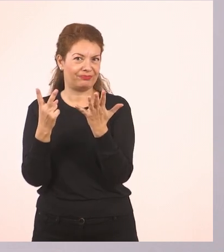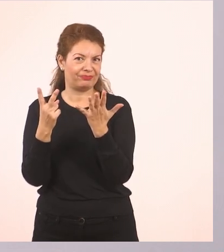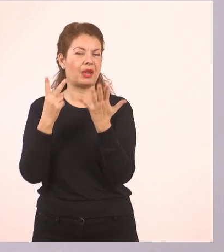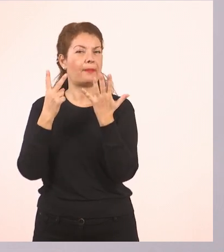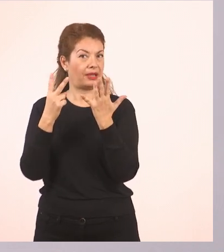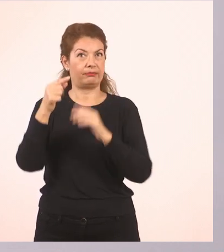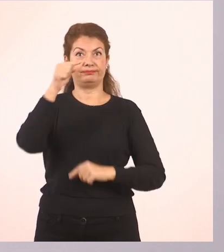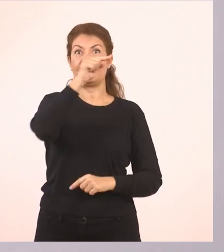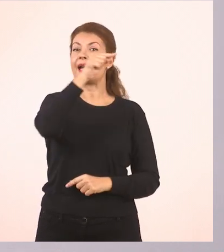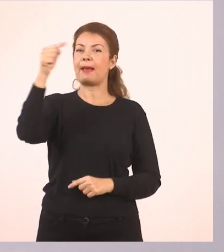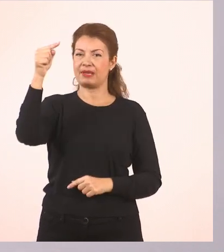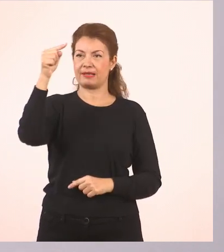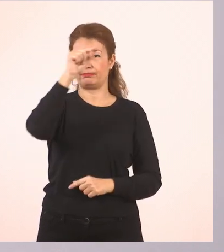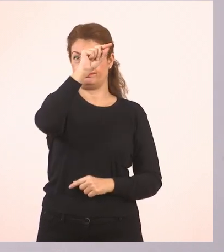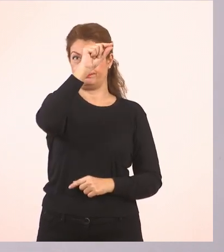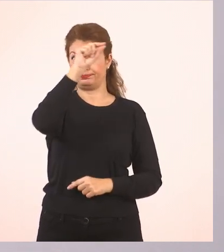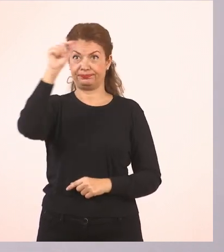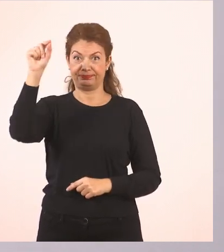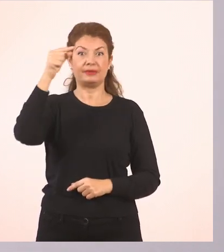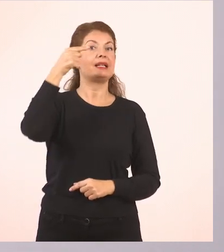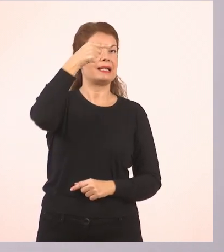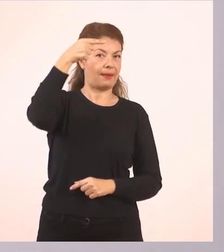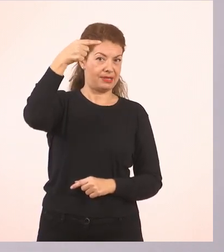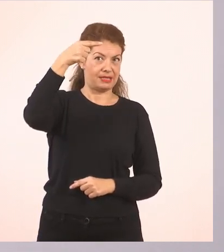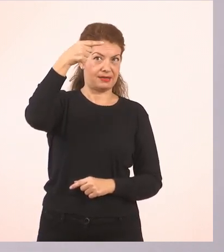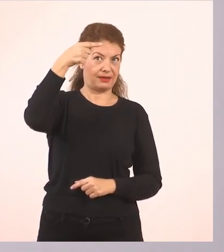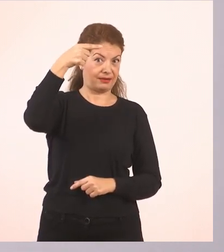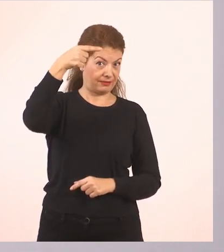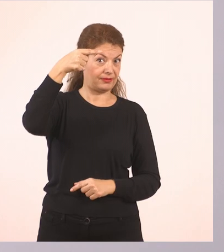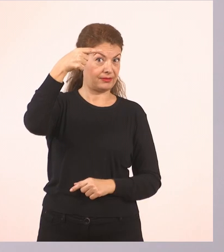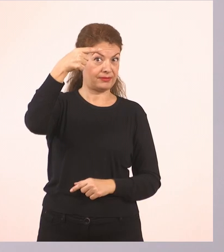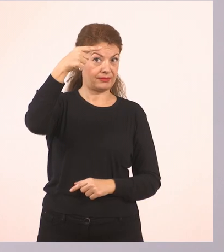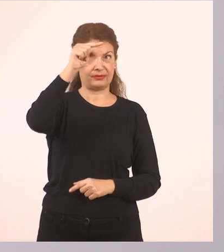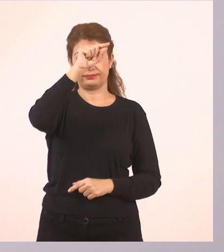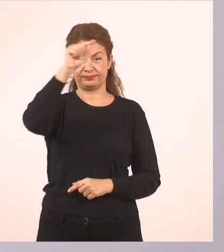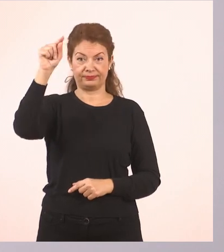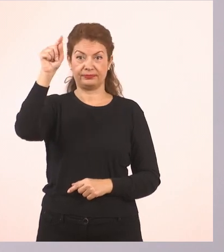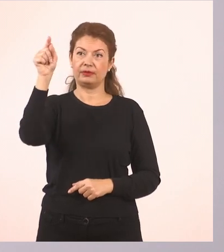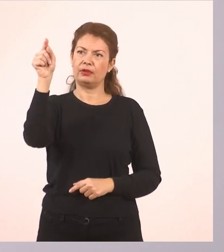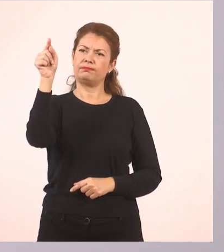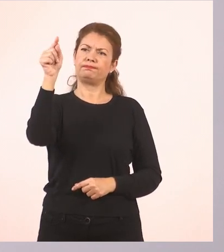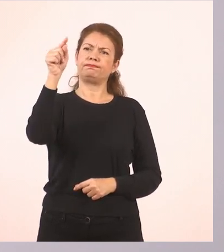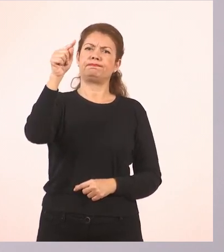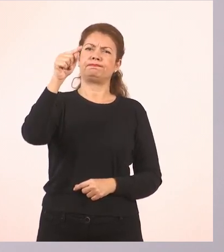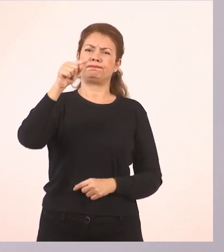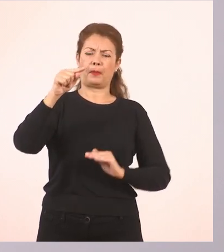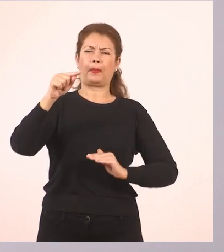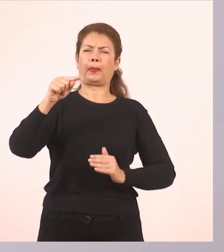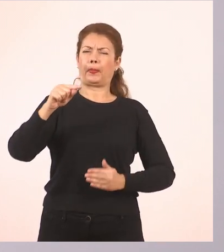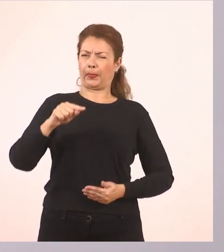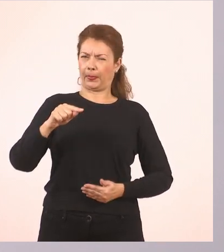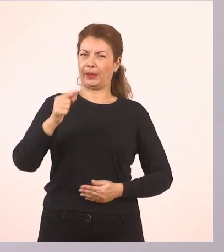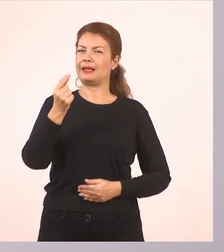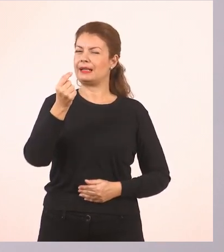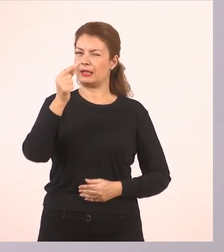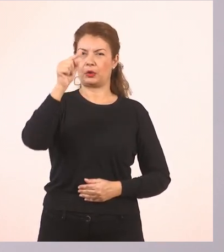Σκεπίτσα στο πάνω μέρος της γραμμής. Μία κοιλίτσα μικρούλα που κατεβαίνει